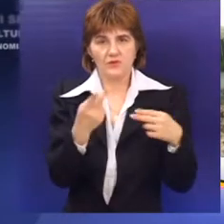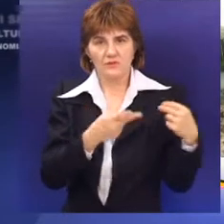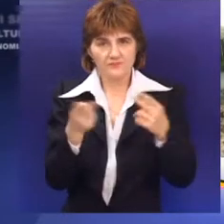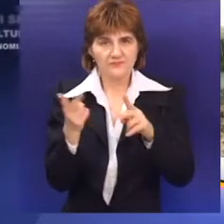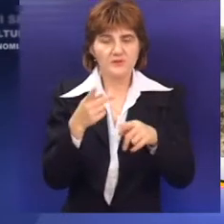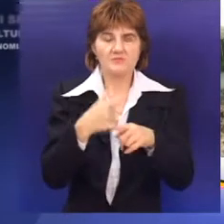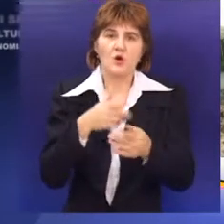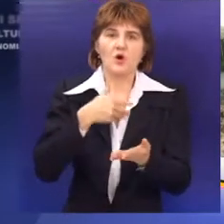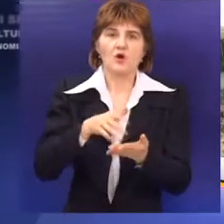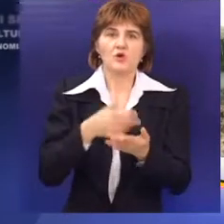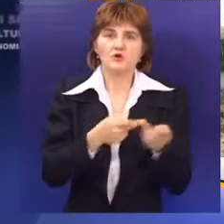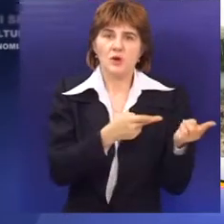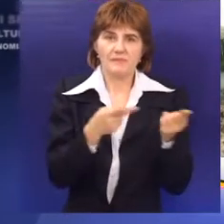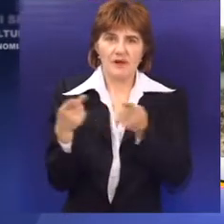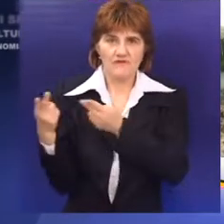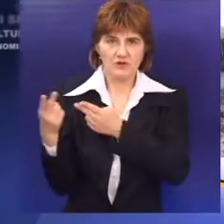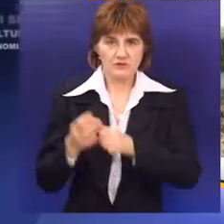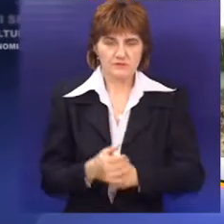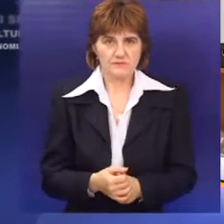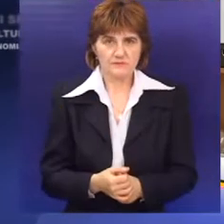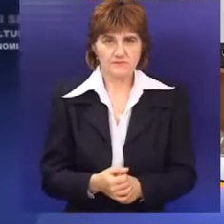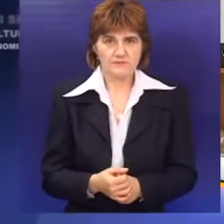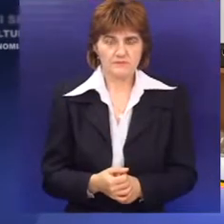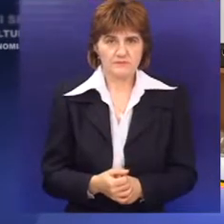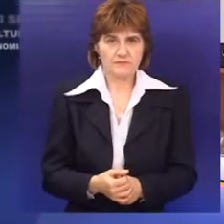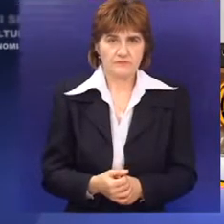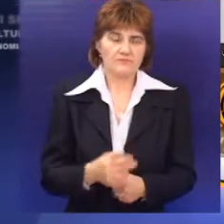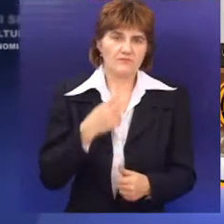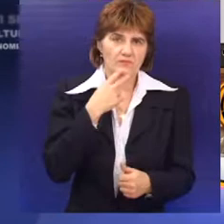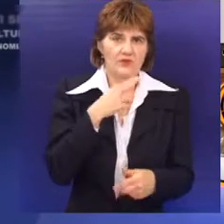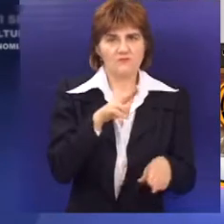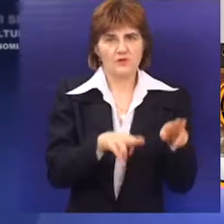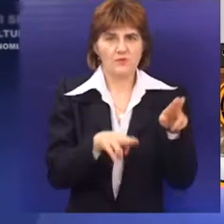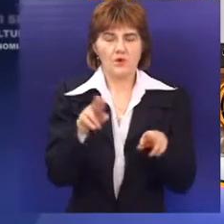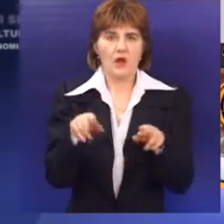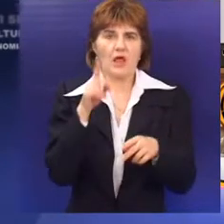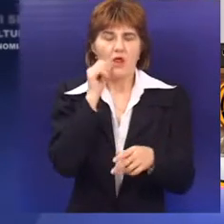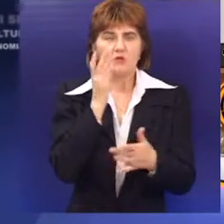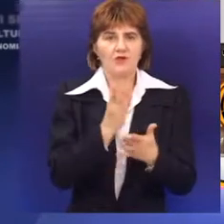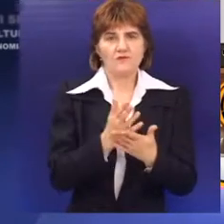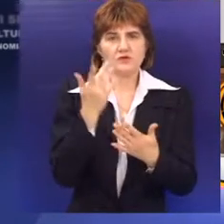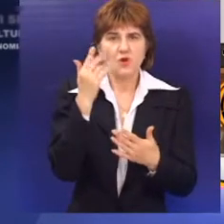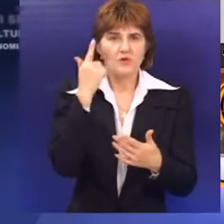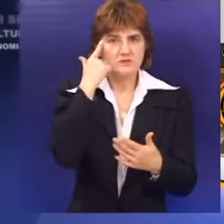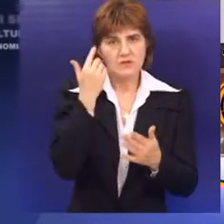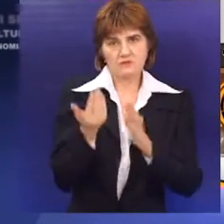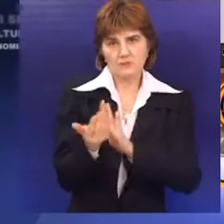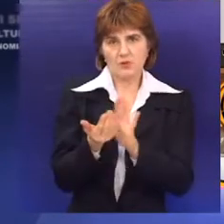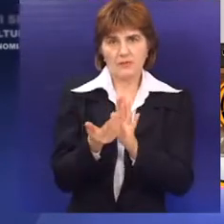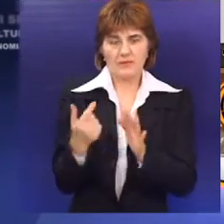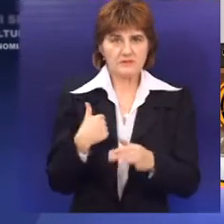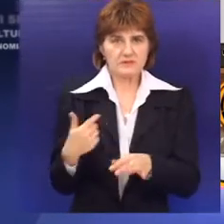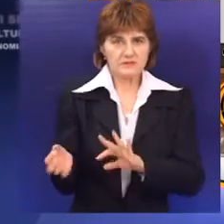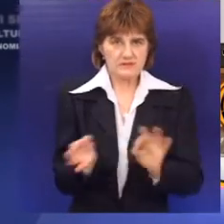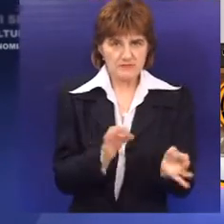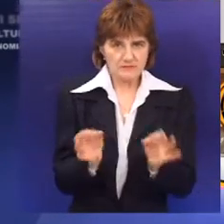plaćali maržu uz troškove prevoza. Ona je namenjena možda za neke ljude koji su već znali u napredi, je bili spremni,